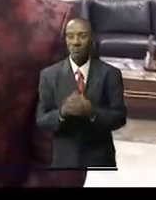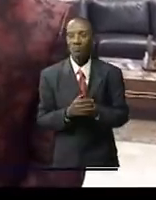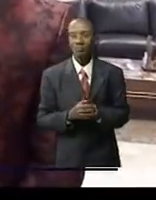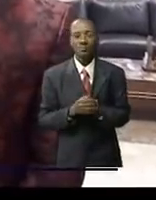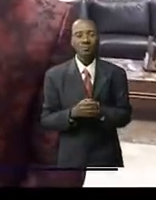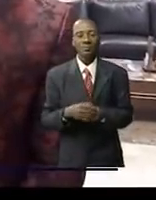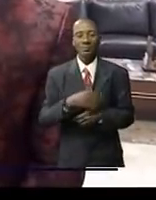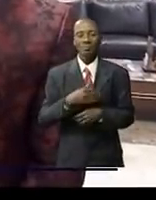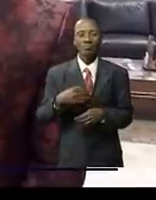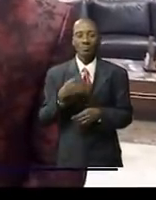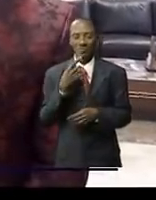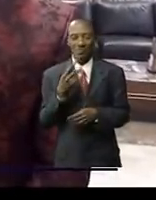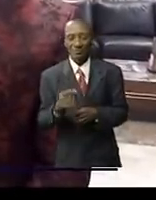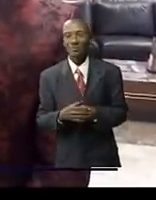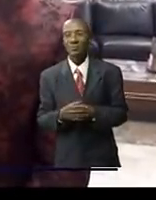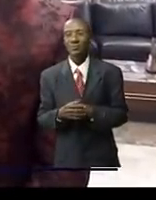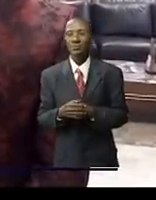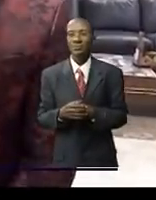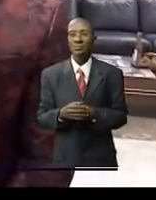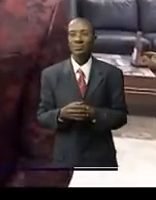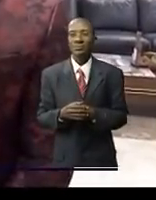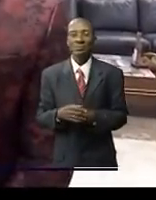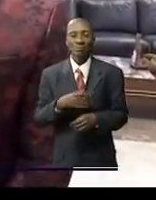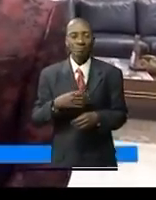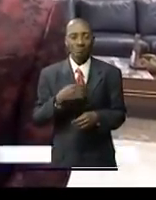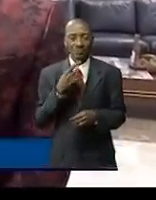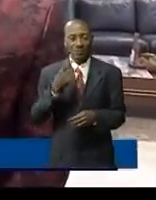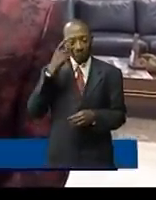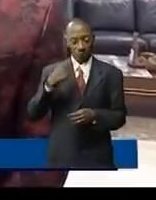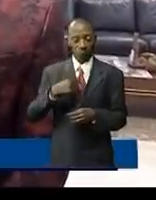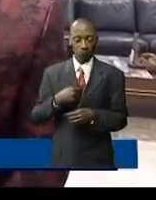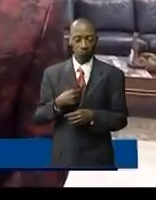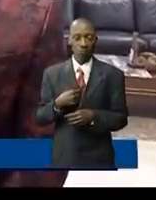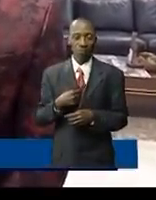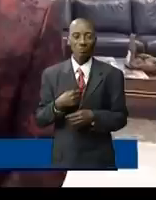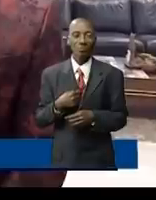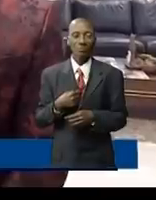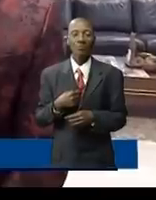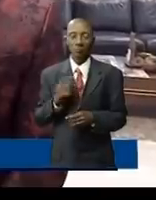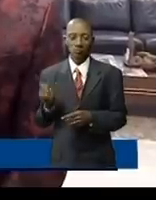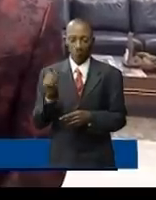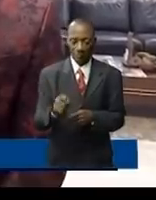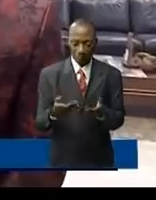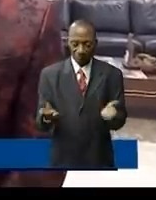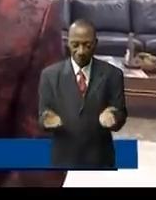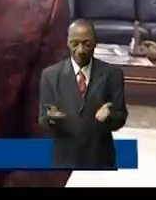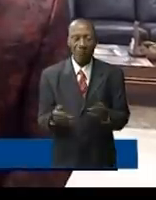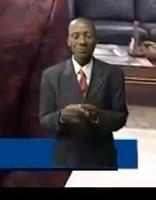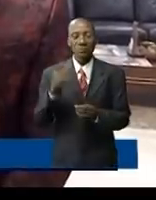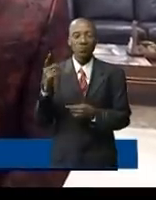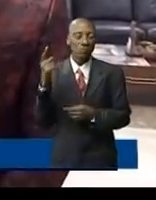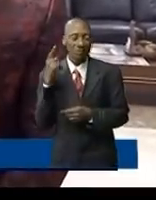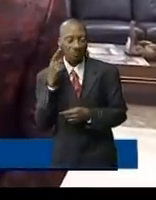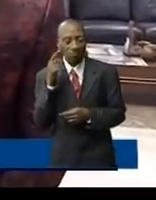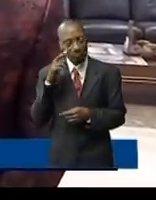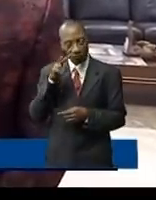accomplissement pour la population panolaise et le partage de l ça veut dire à partir d'elle le rêve